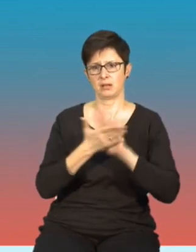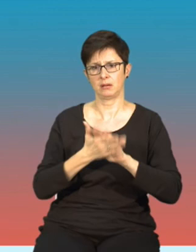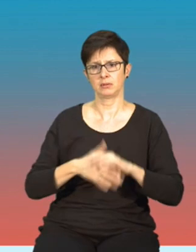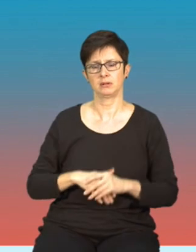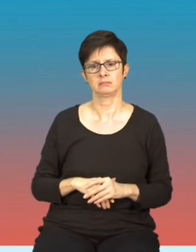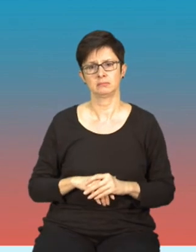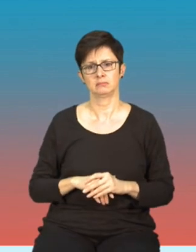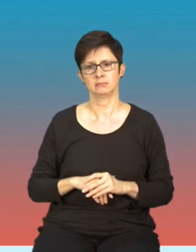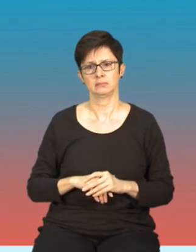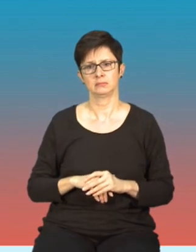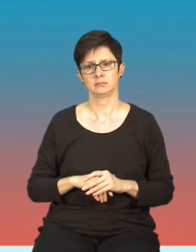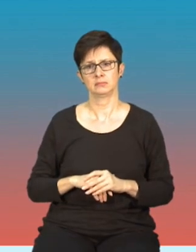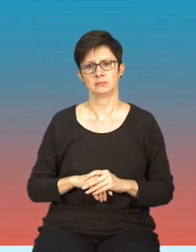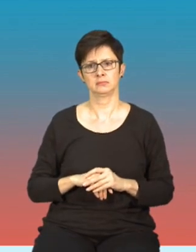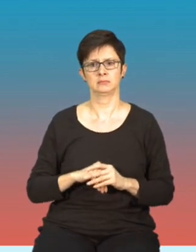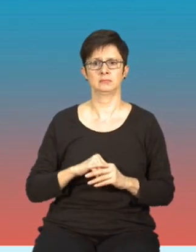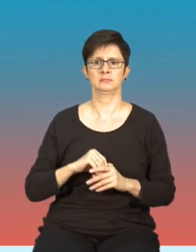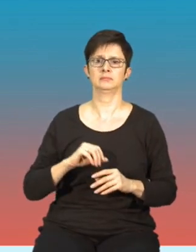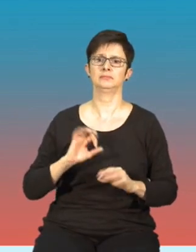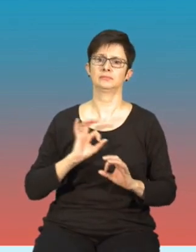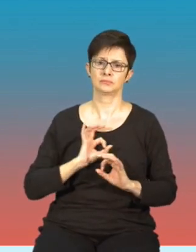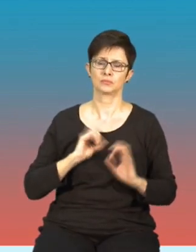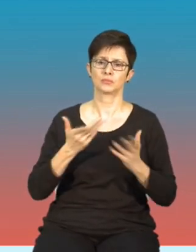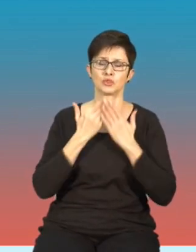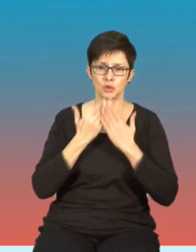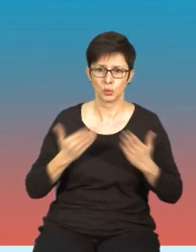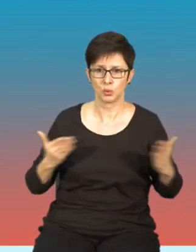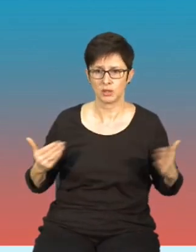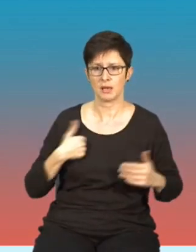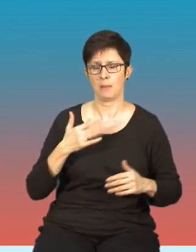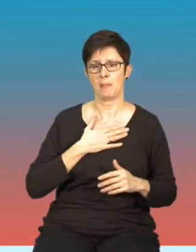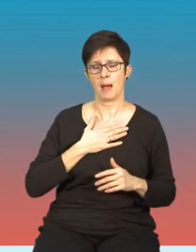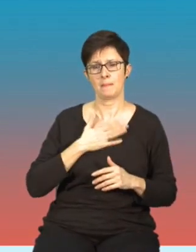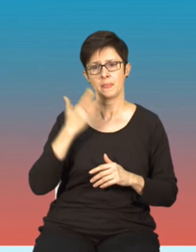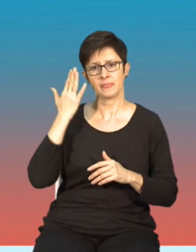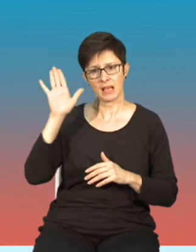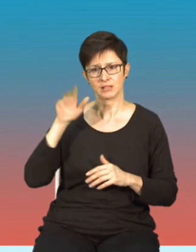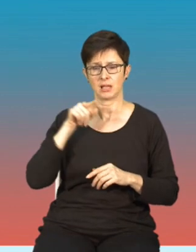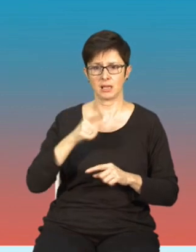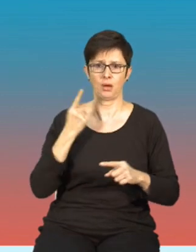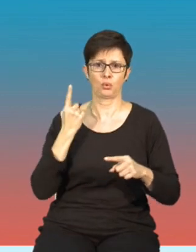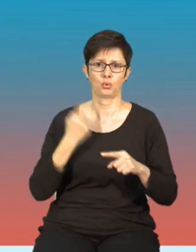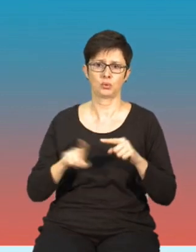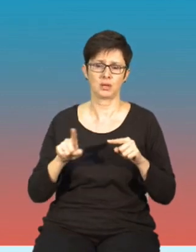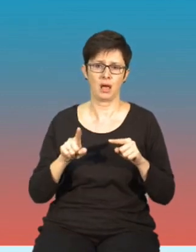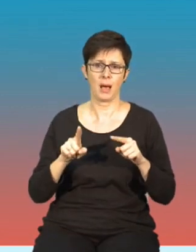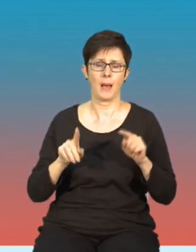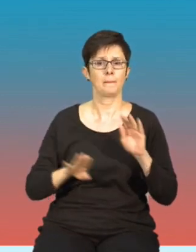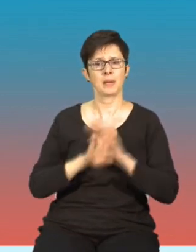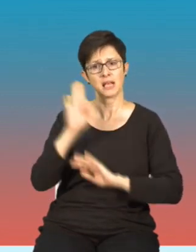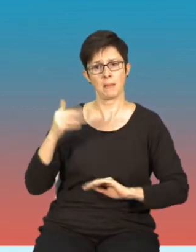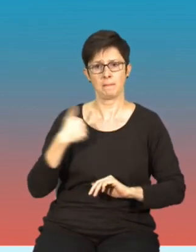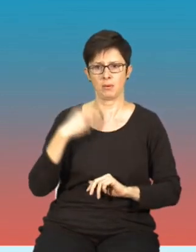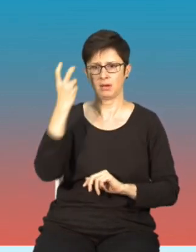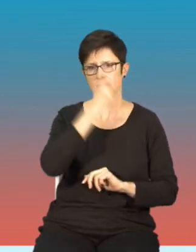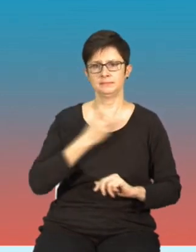Z mojej strony to wszystko. Serdecznie dziękuję. mam nadzieję, że ta krótka prezentacja była